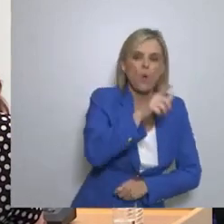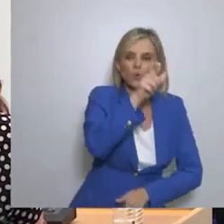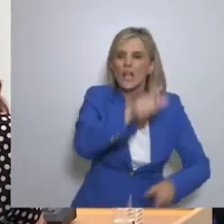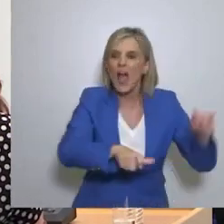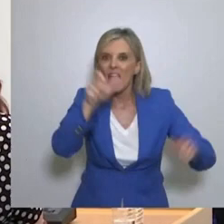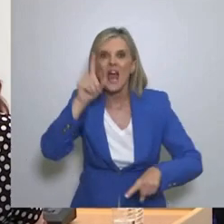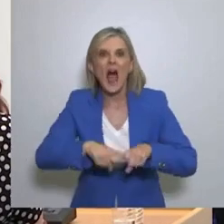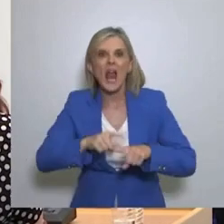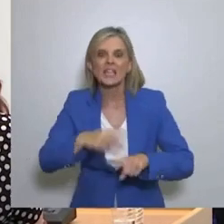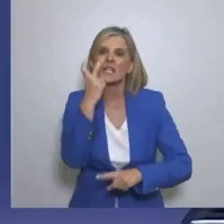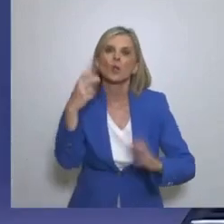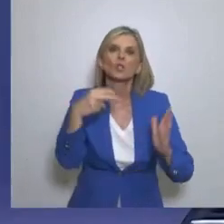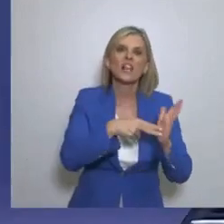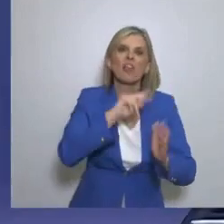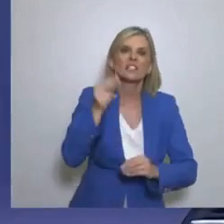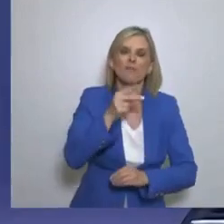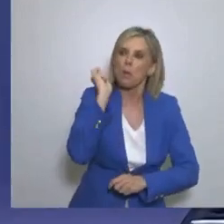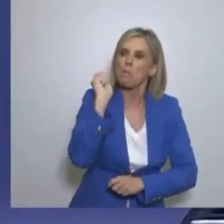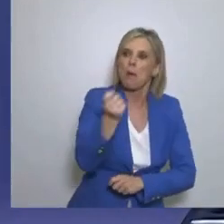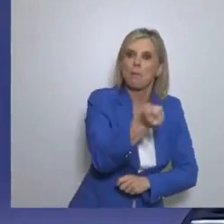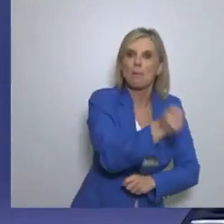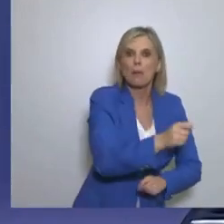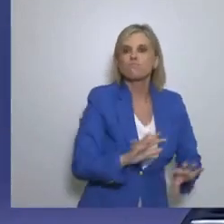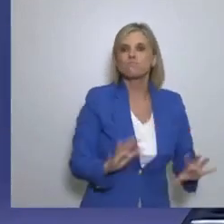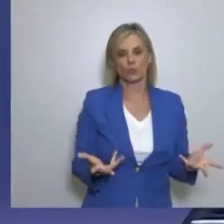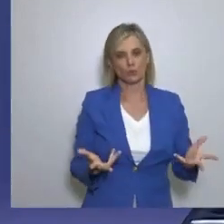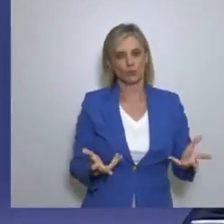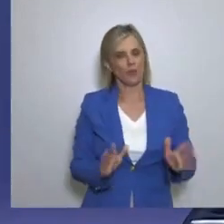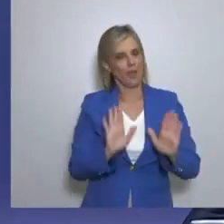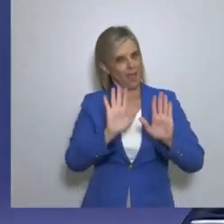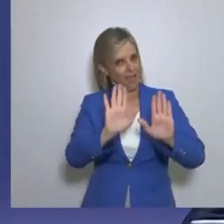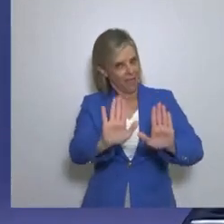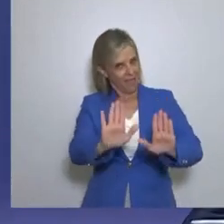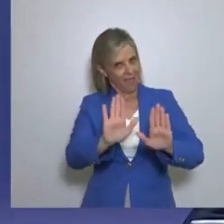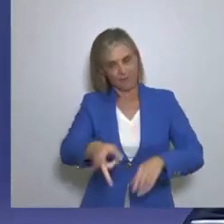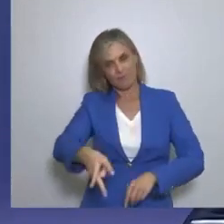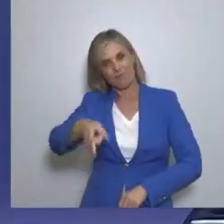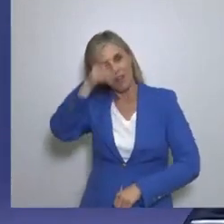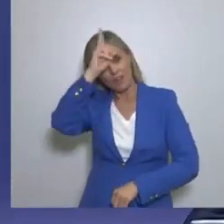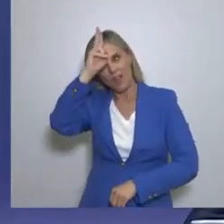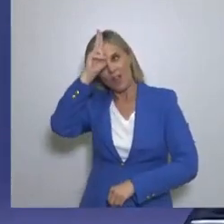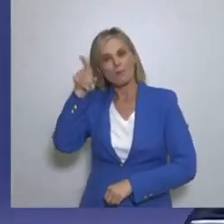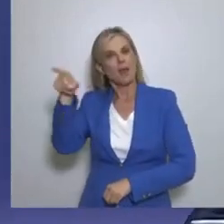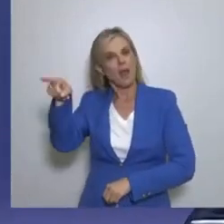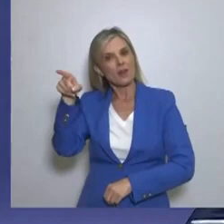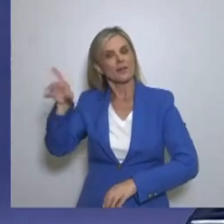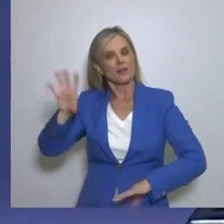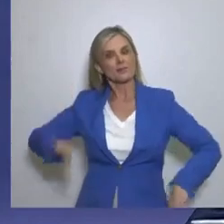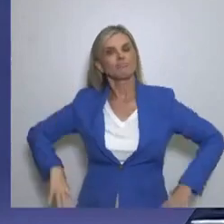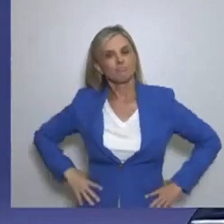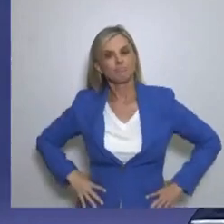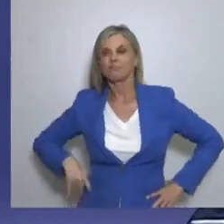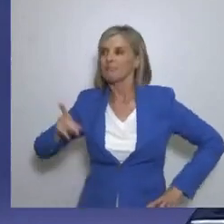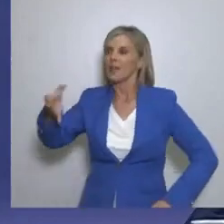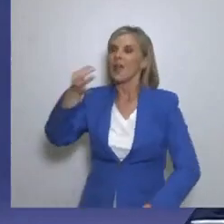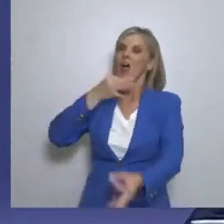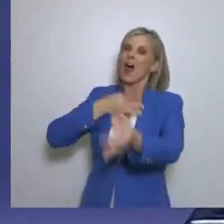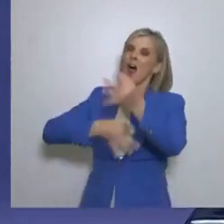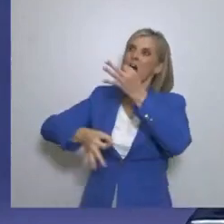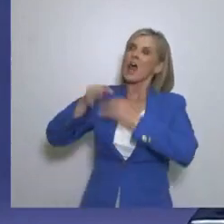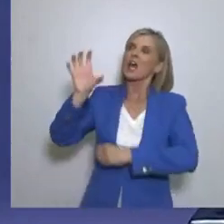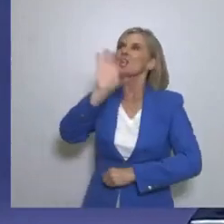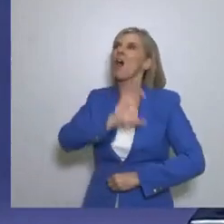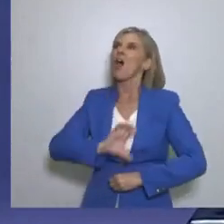Η αλήθεια είναι ότι η γερμανική πλευρά τουλάχιστον οι γερμανόφωνοι έλεγαν σε όλους και στα κανάλια τουλάχιστον τα